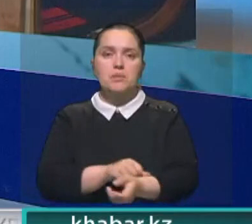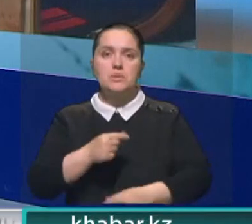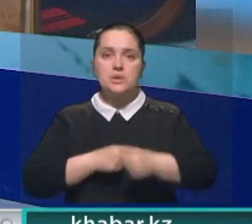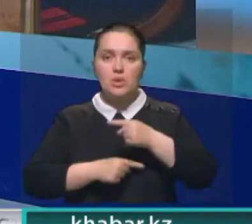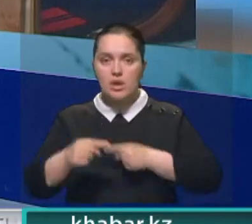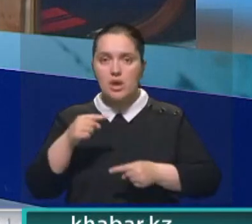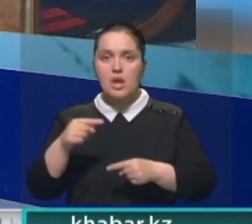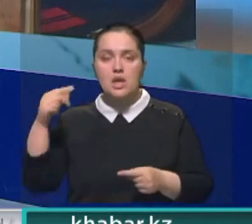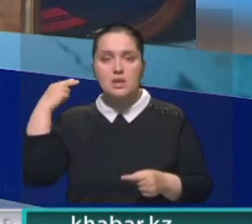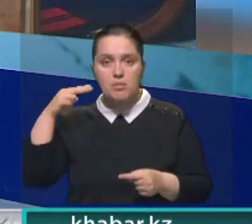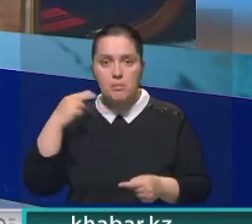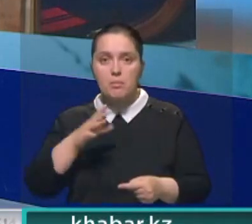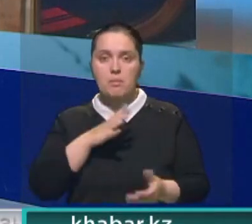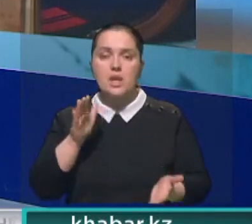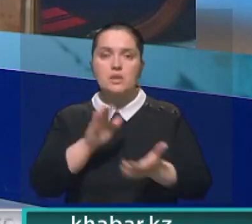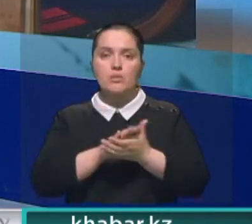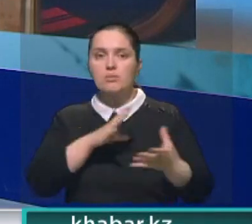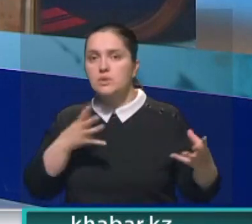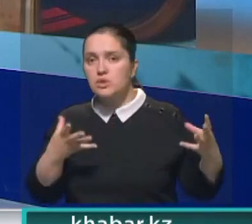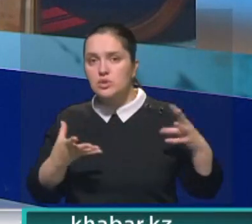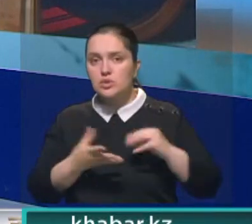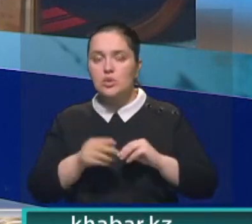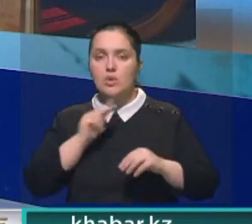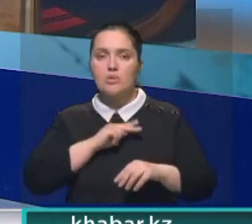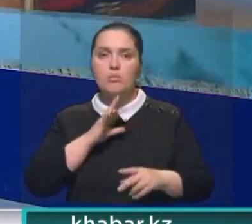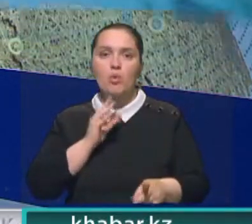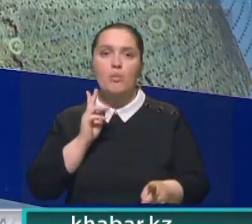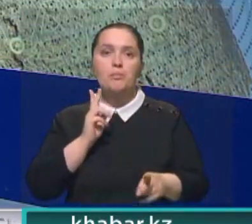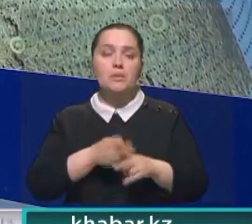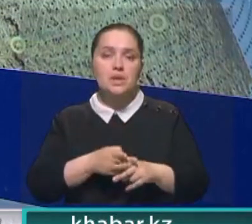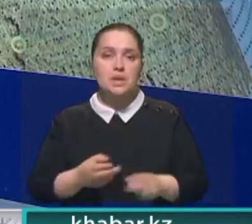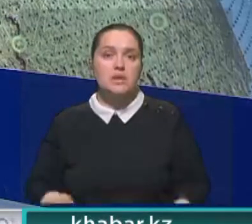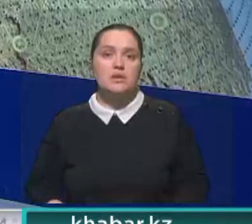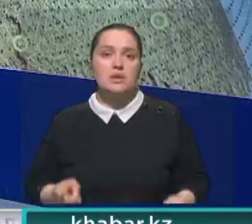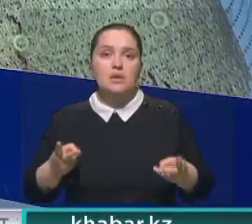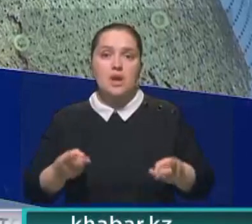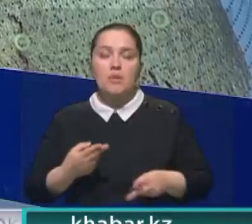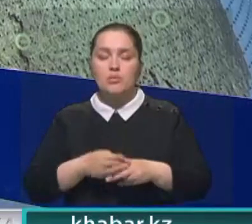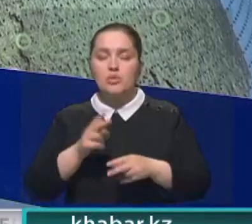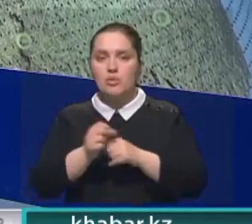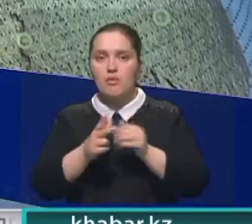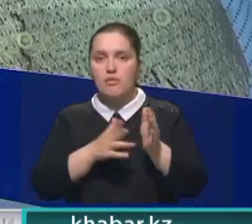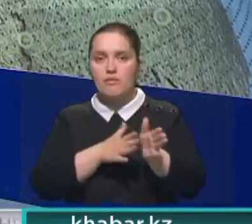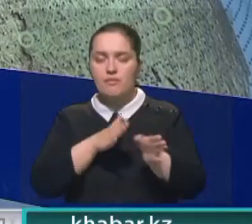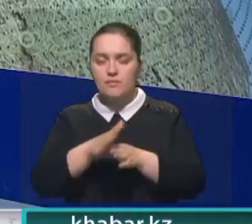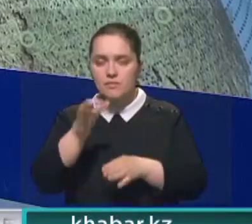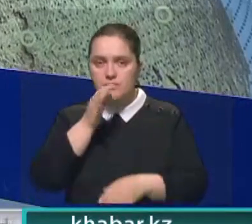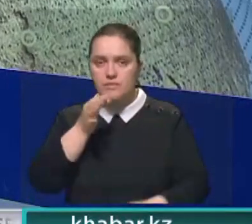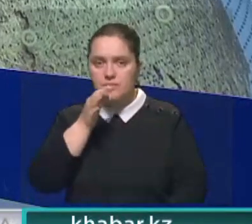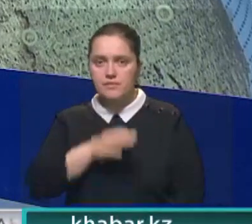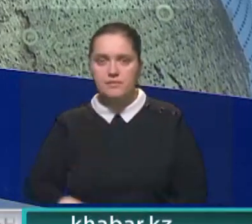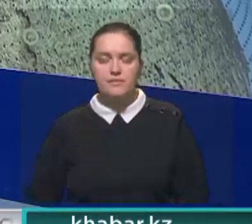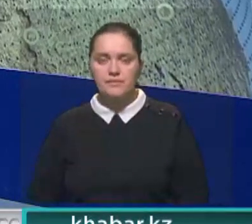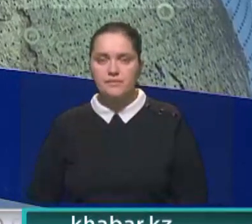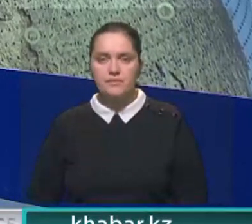и наркобизнесу. Наряду с этим президент был ознакомлен с результатами работы по профилактике преступности в отношении